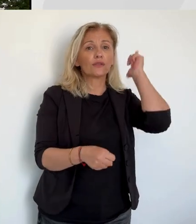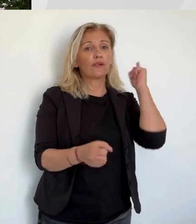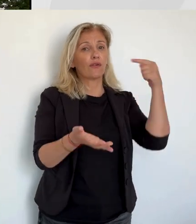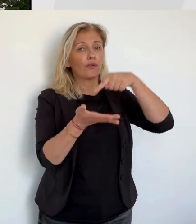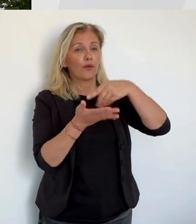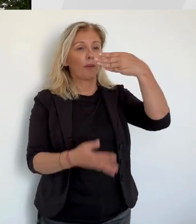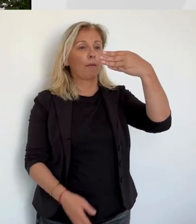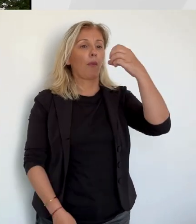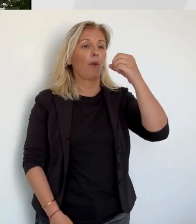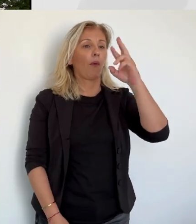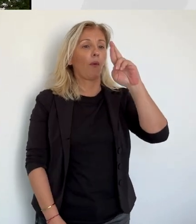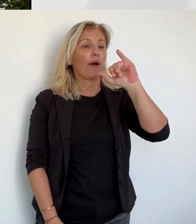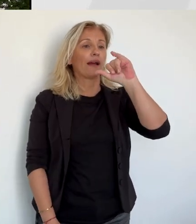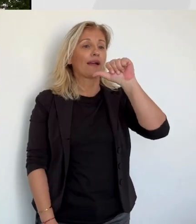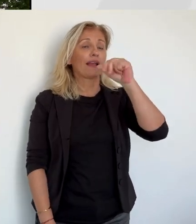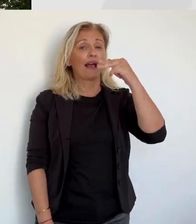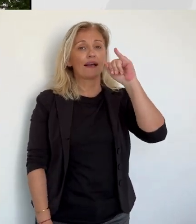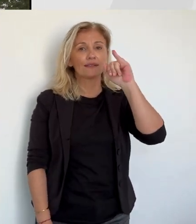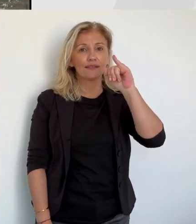dispose de dix jours. Pour faire appel.